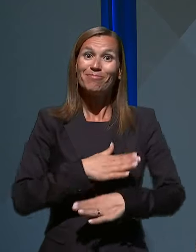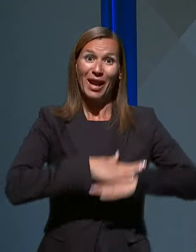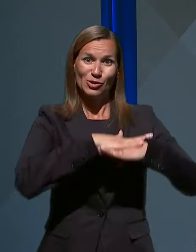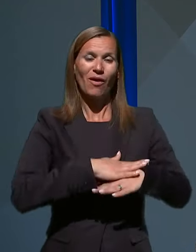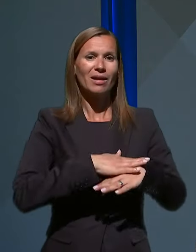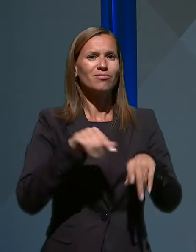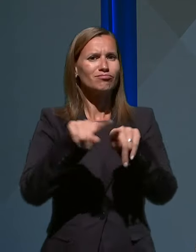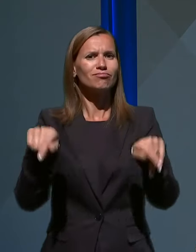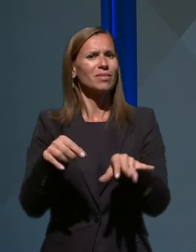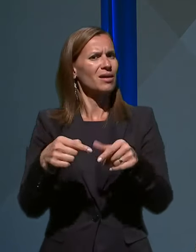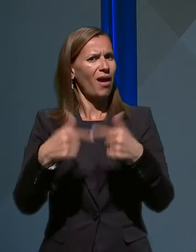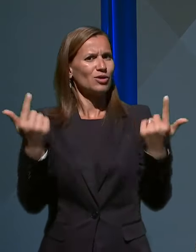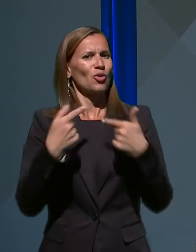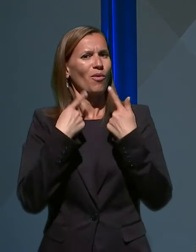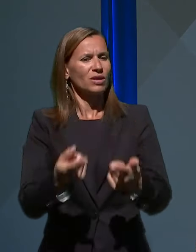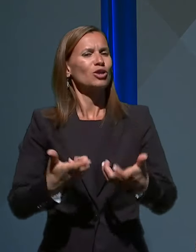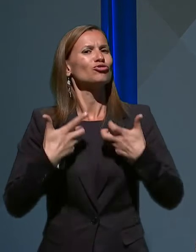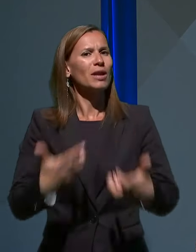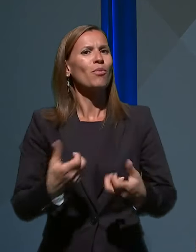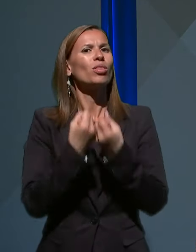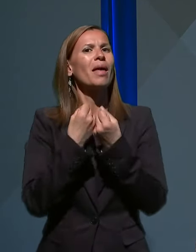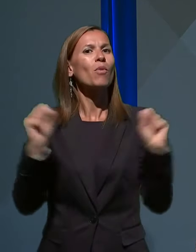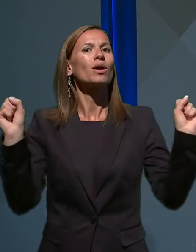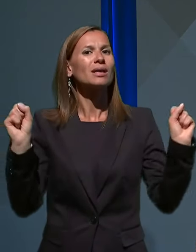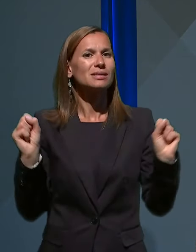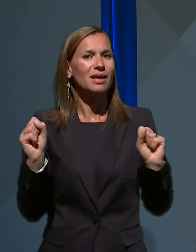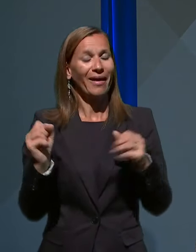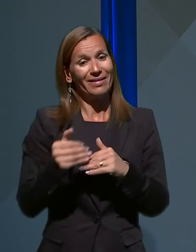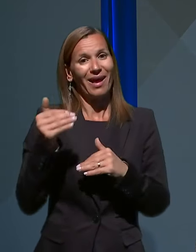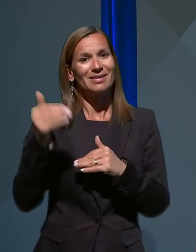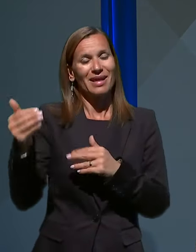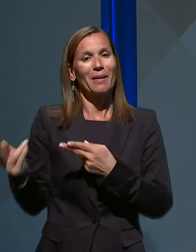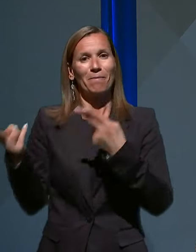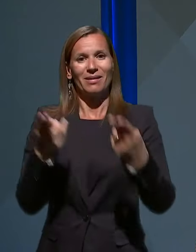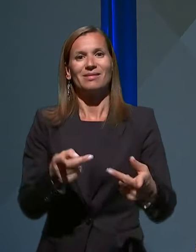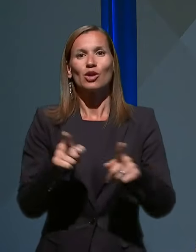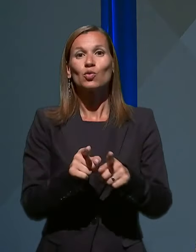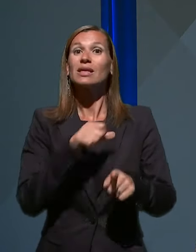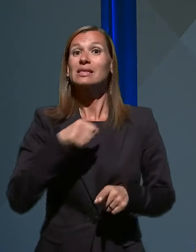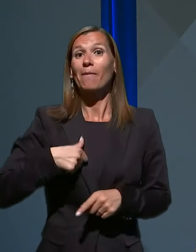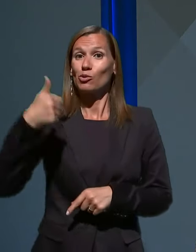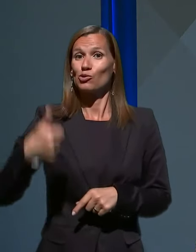želijo demokracije, ki je kasneje pripeljala tudi do samostojne države.